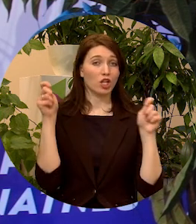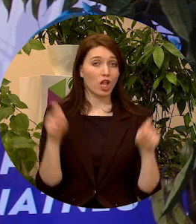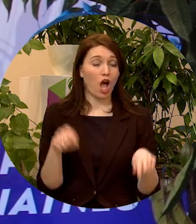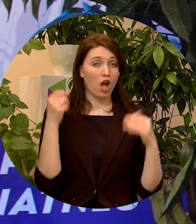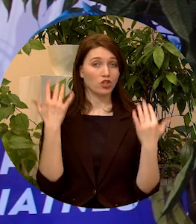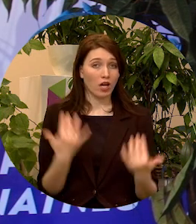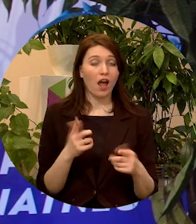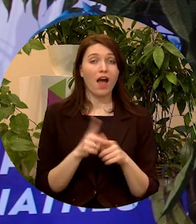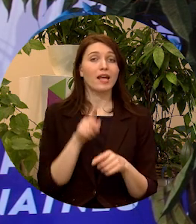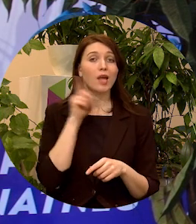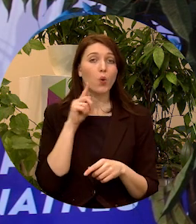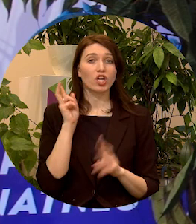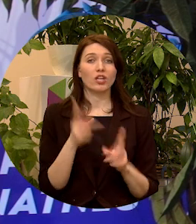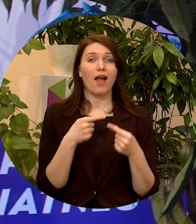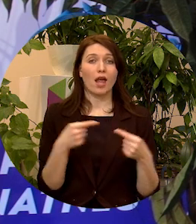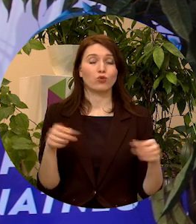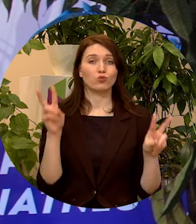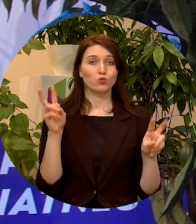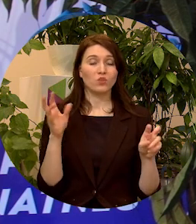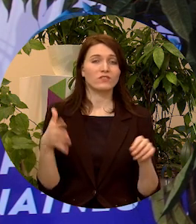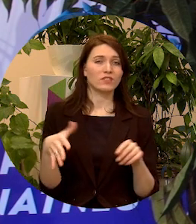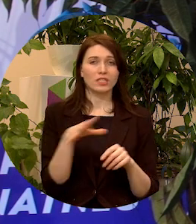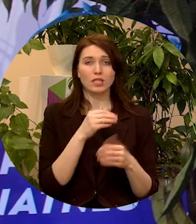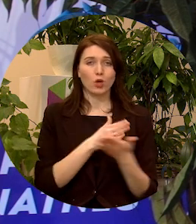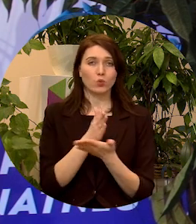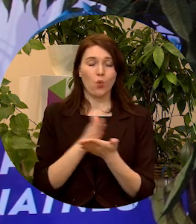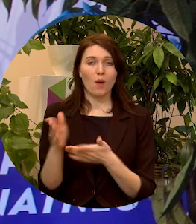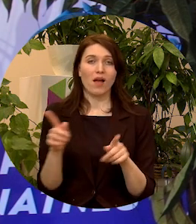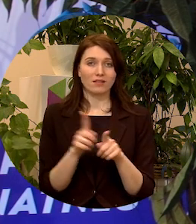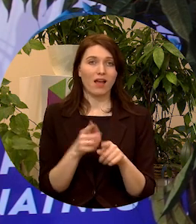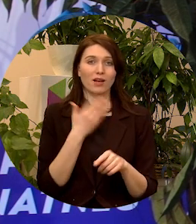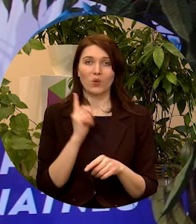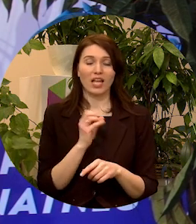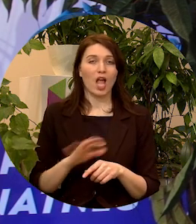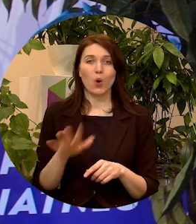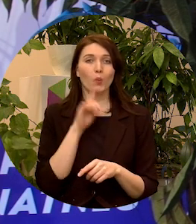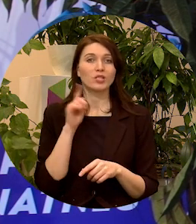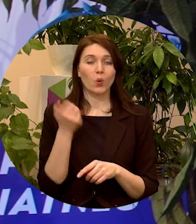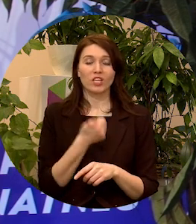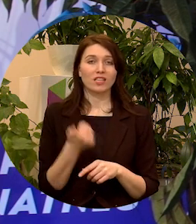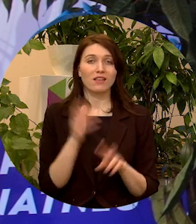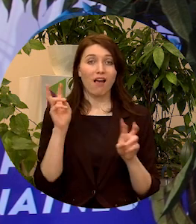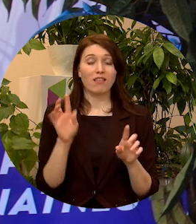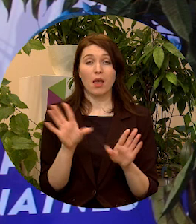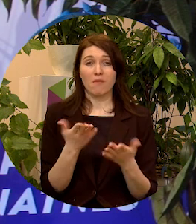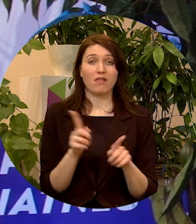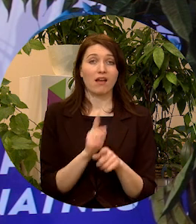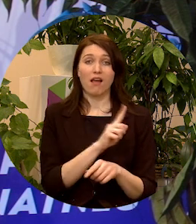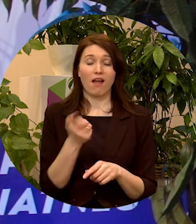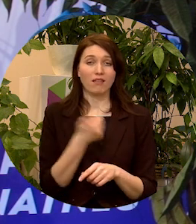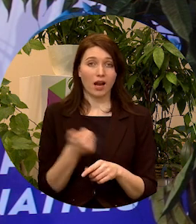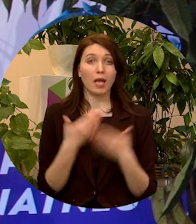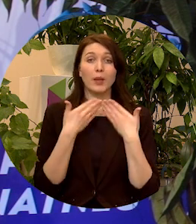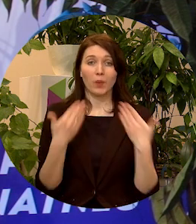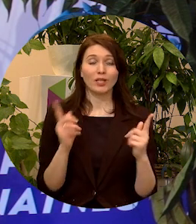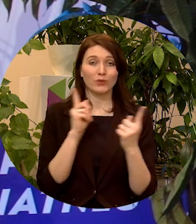jaunieši kā resurs, pilnīgi visās jomās, un droši vien ne tikai Eiropas jaunatnes gadā, bet katrā gadā. Tikā paldies